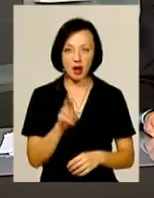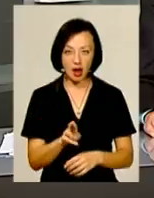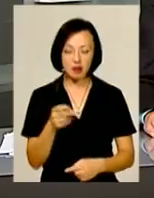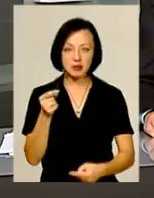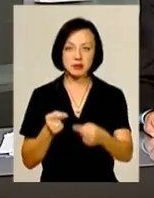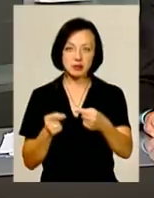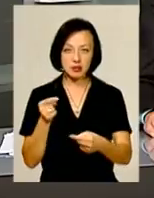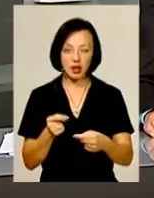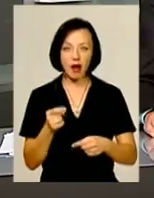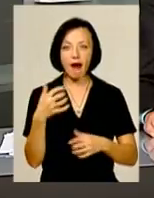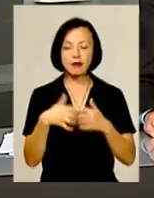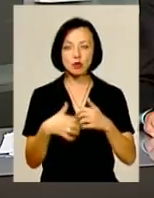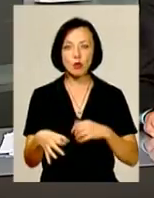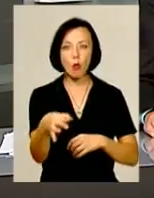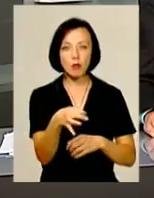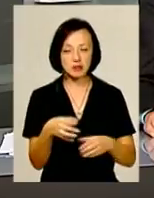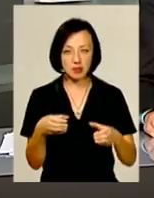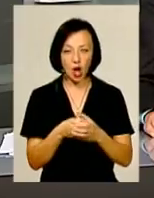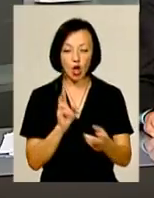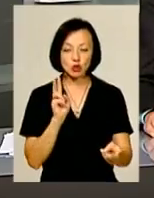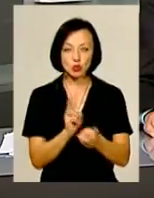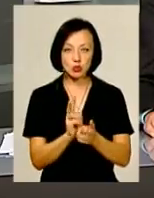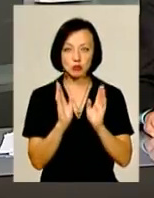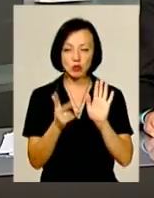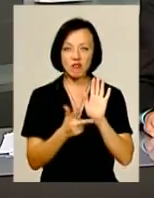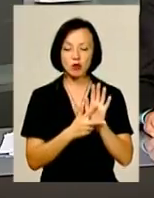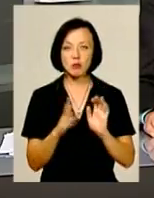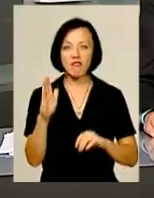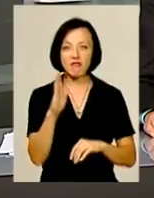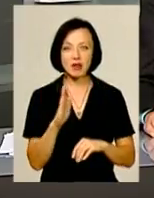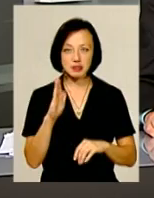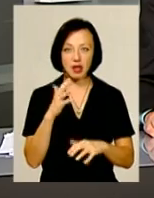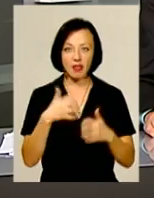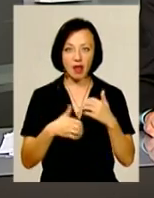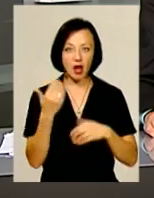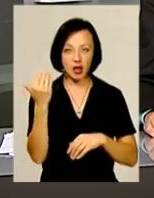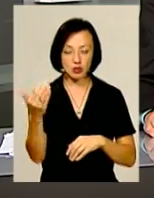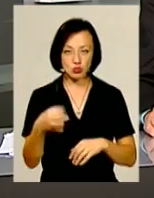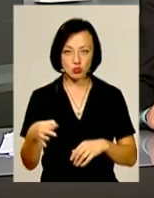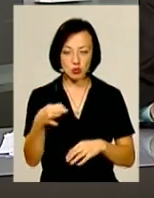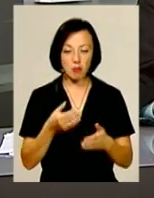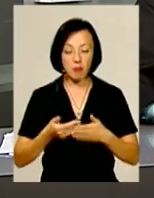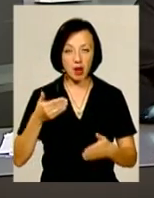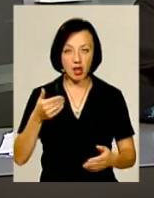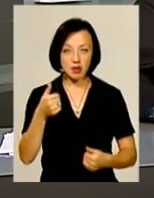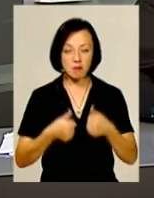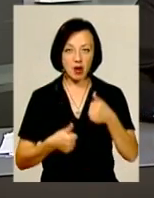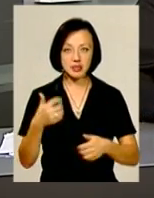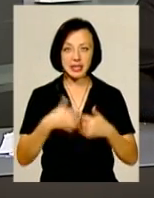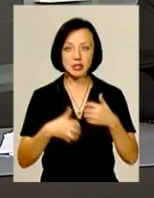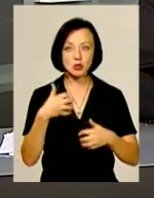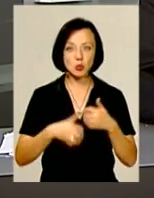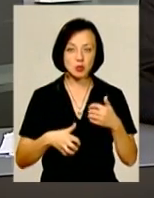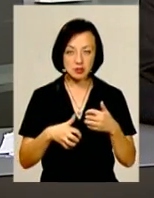Горностаєвки Херсонської області. Зустріч відбудеться 8 вересня на Херсонщині. Нагадаю, попередній матч із Херсонським